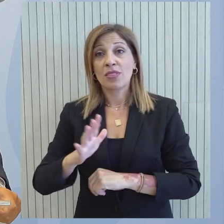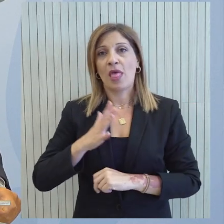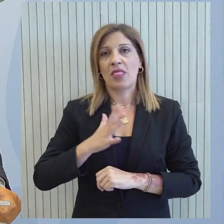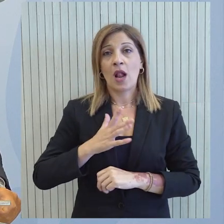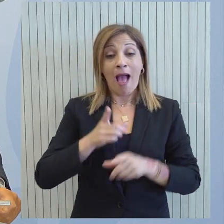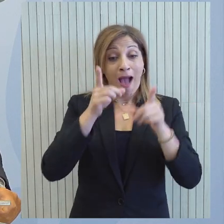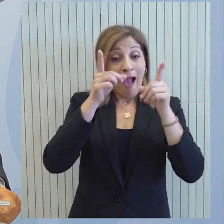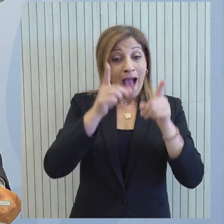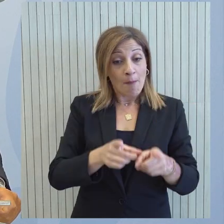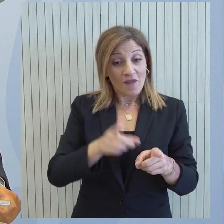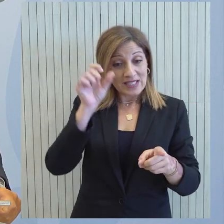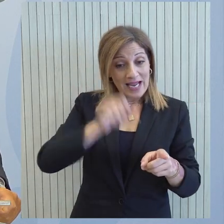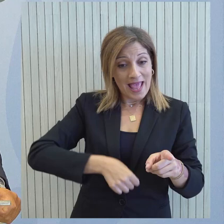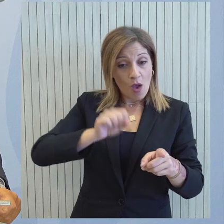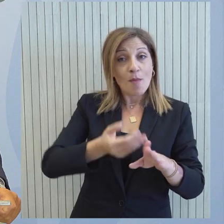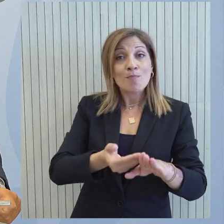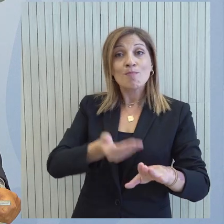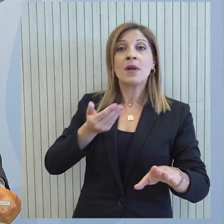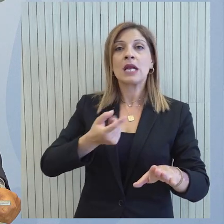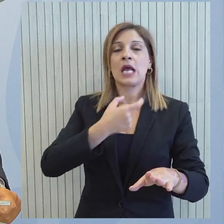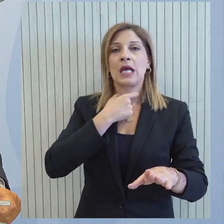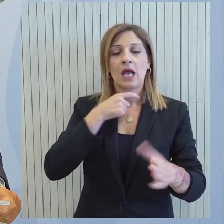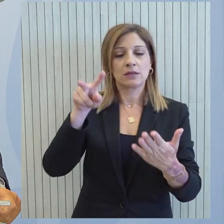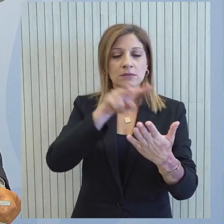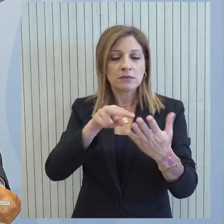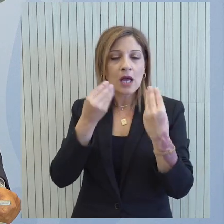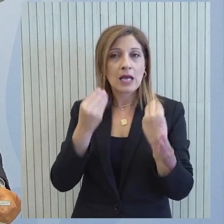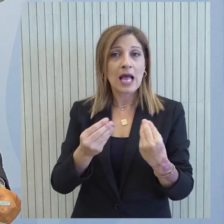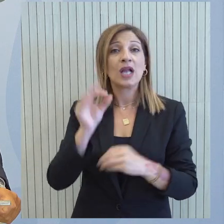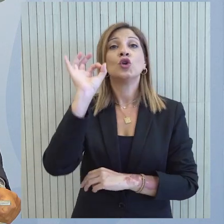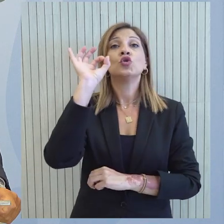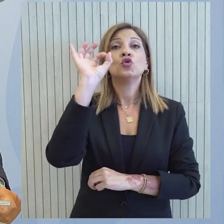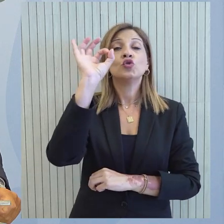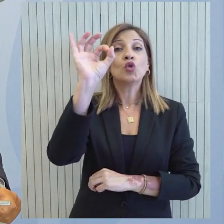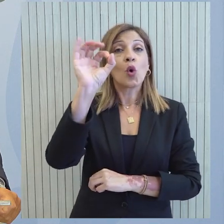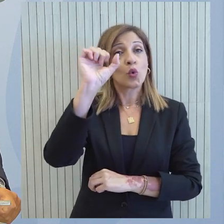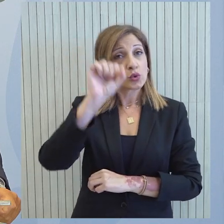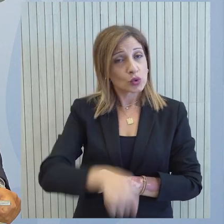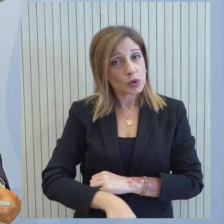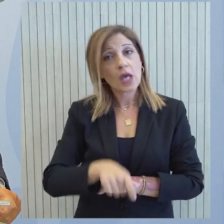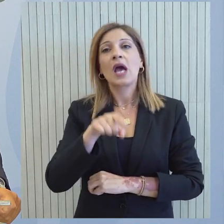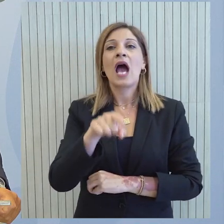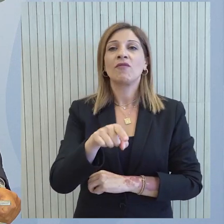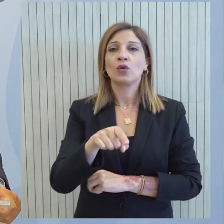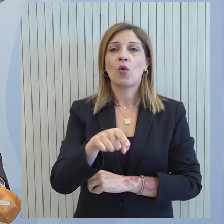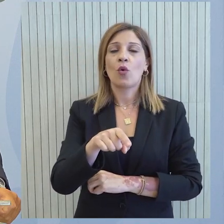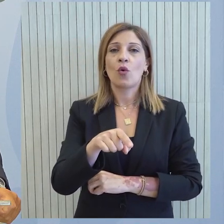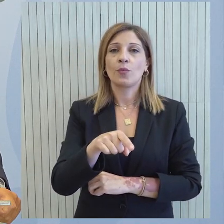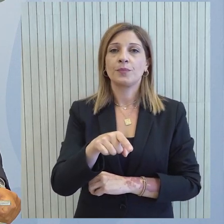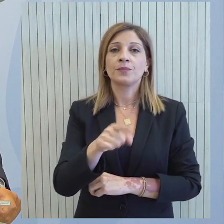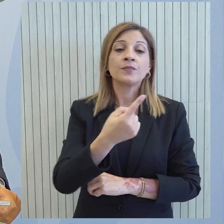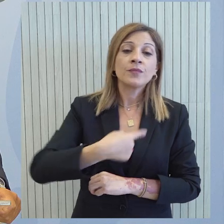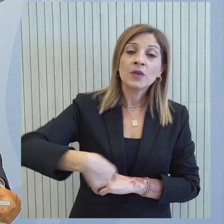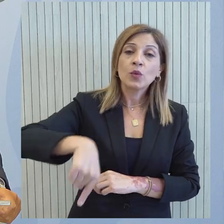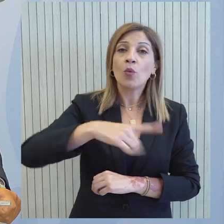όποιες αποφάσεις λαμβάνονται. Ο στόχος είναι πρότιστος και παραμένει βεβαίως. Αυτό το έργο